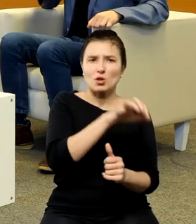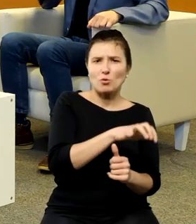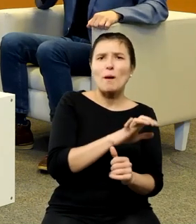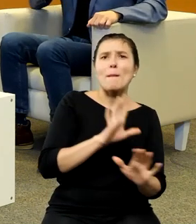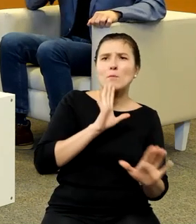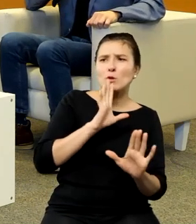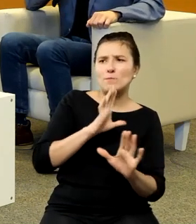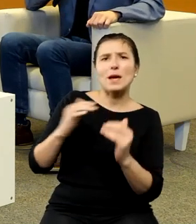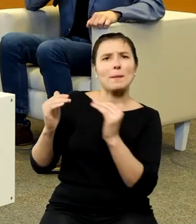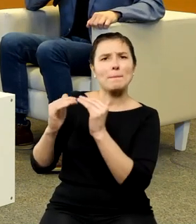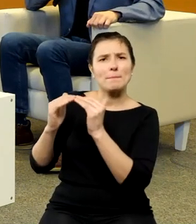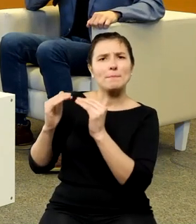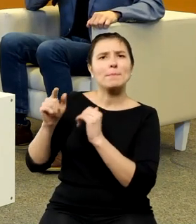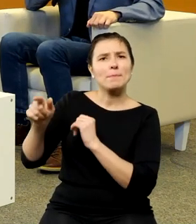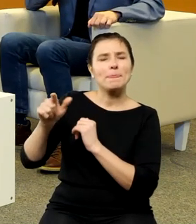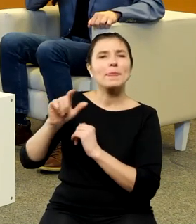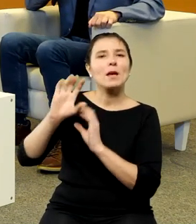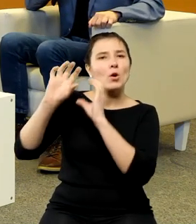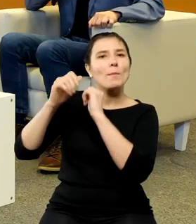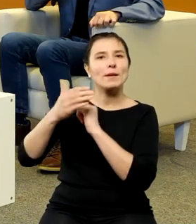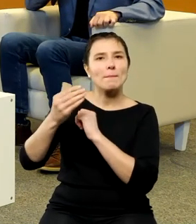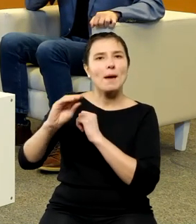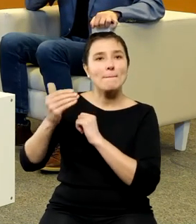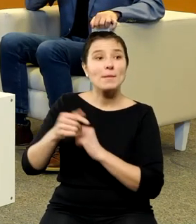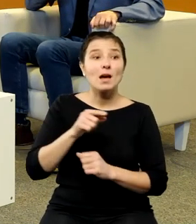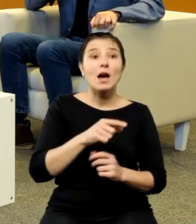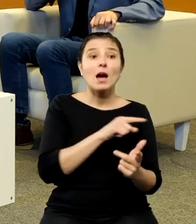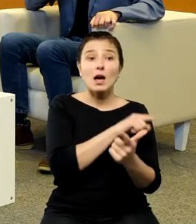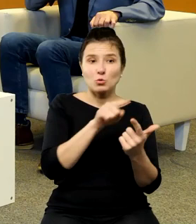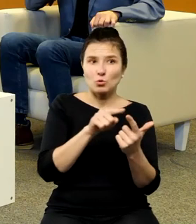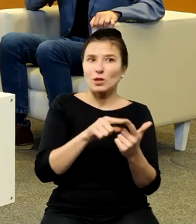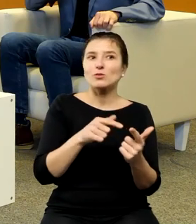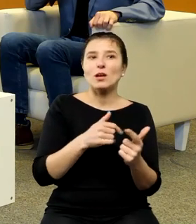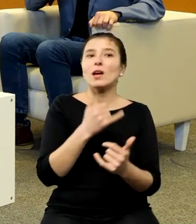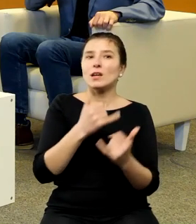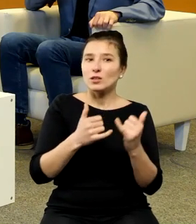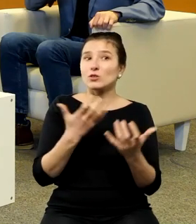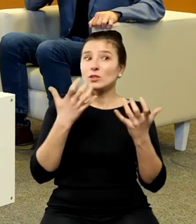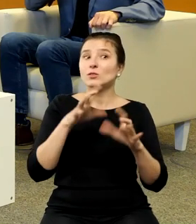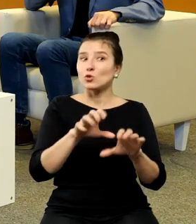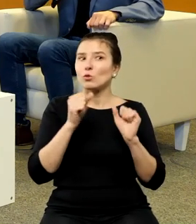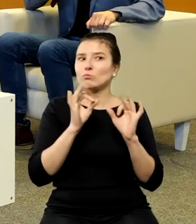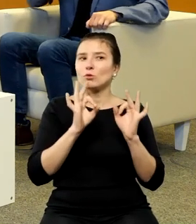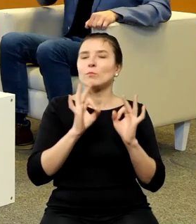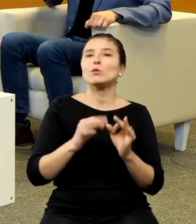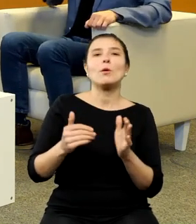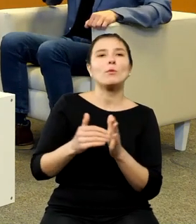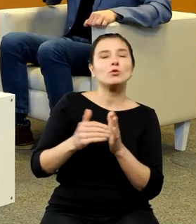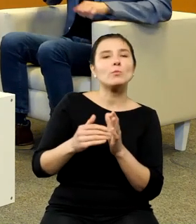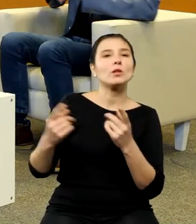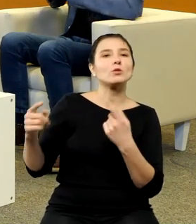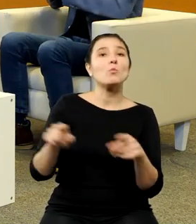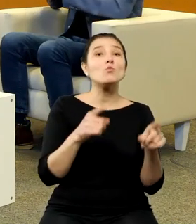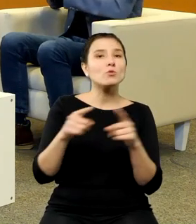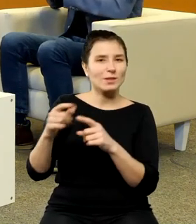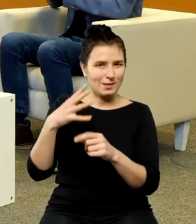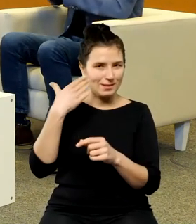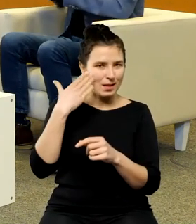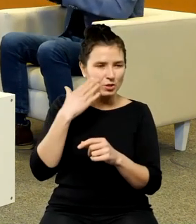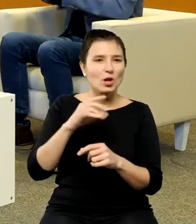a druga jest taka że do ich odczytania wymagana jest znajomość muzyki nut w szczególności twórczości Chopina na przykład